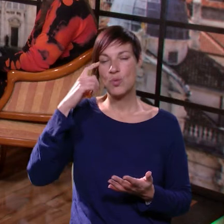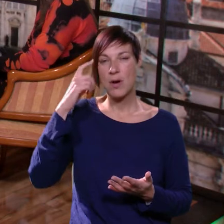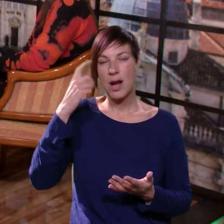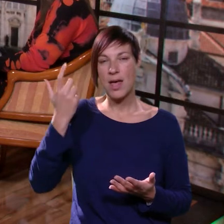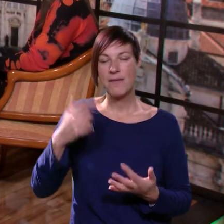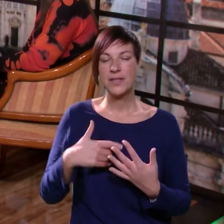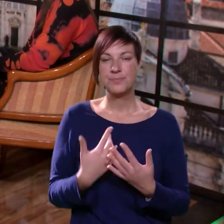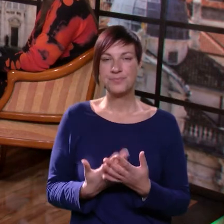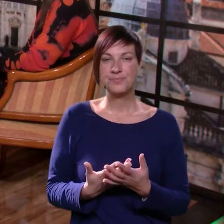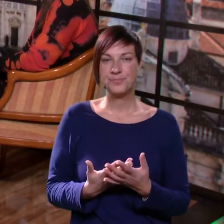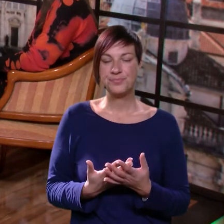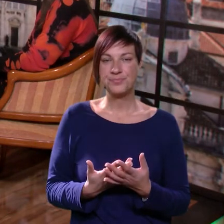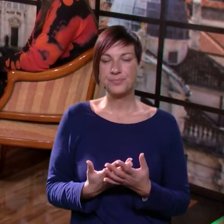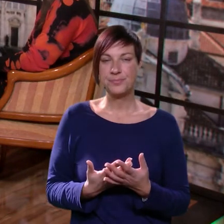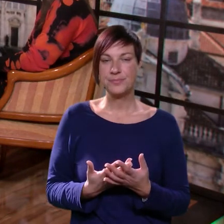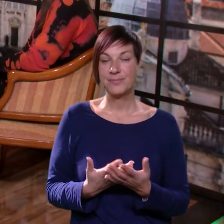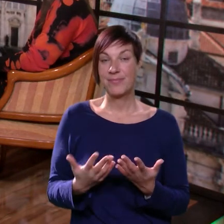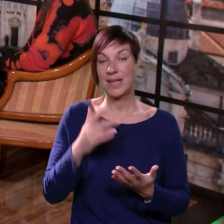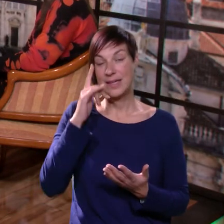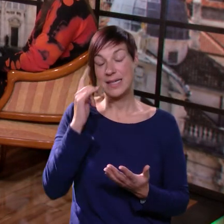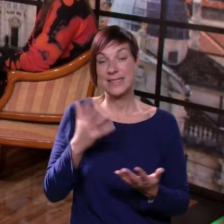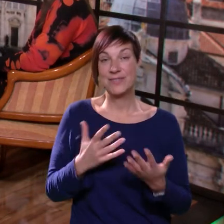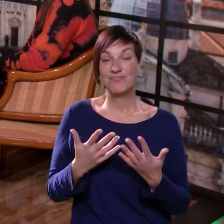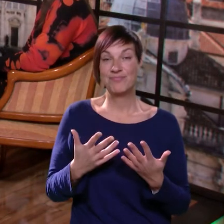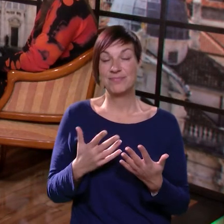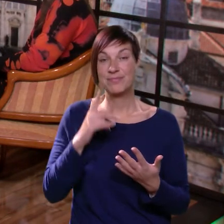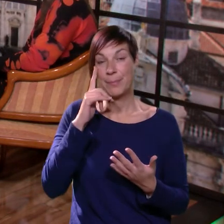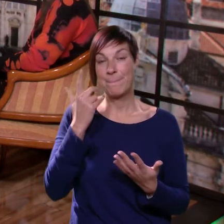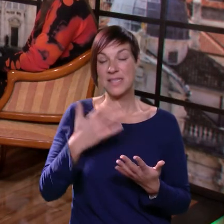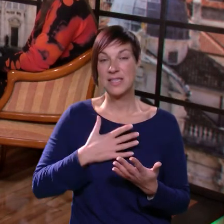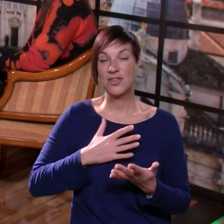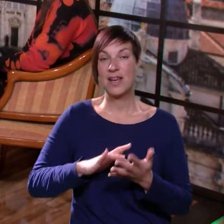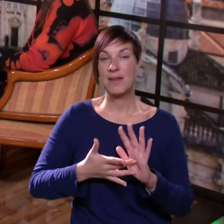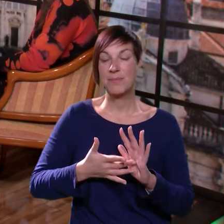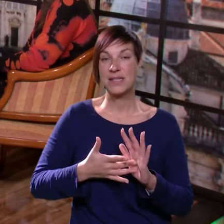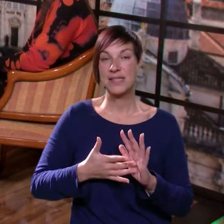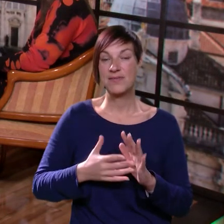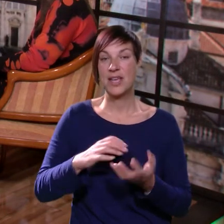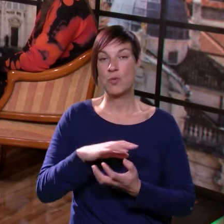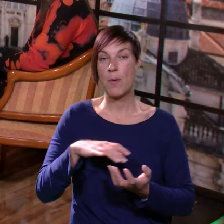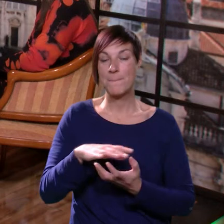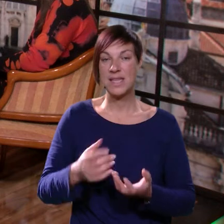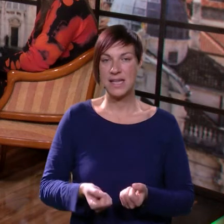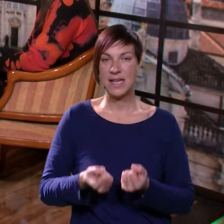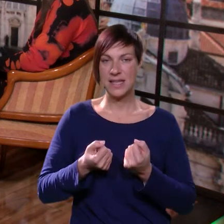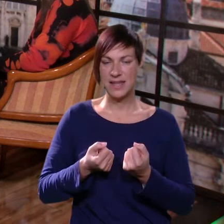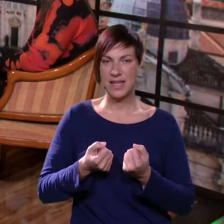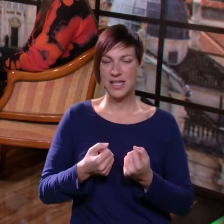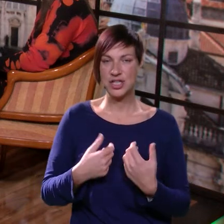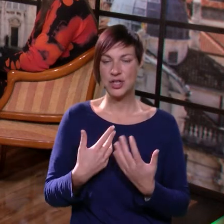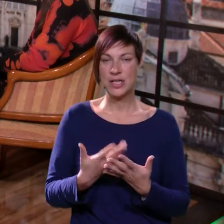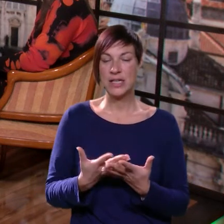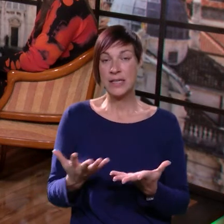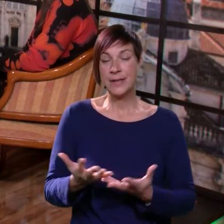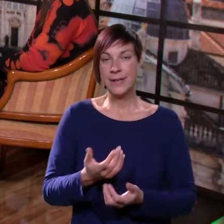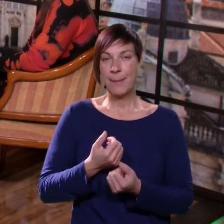glavi. Tako da, ne znam, nešto, mislim, to je nama svima bilo u ubitelji teško i